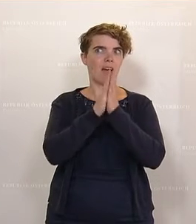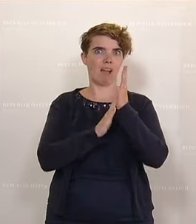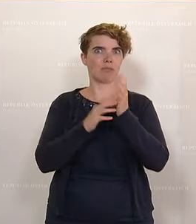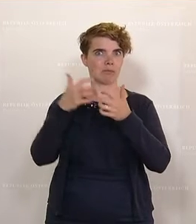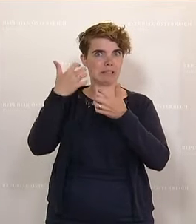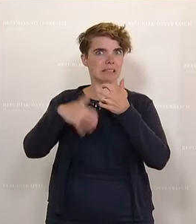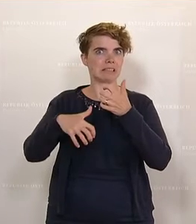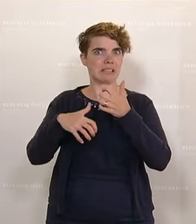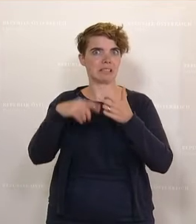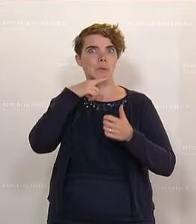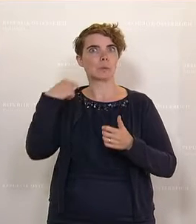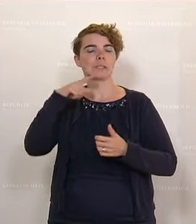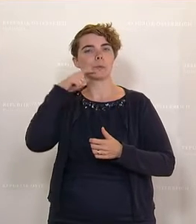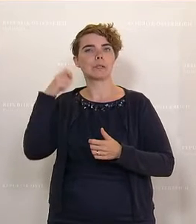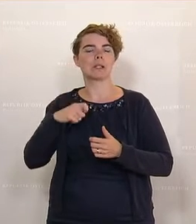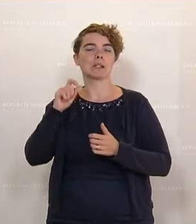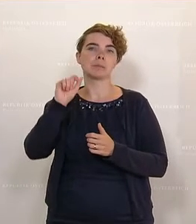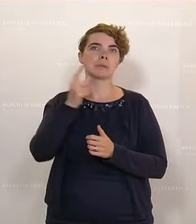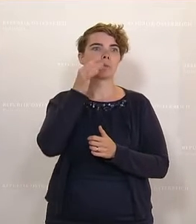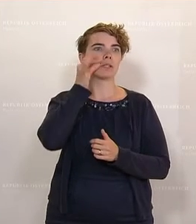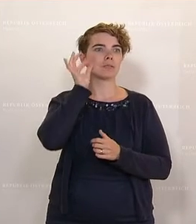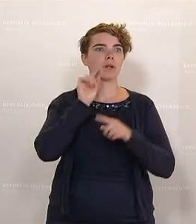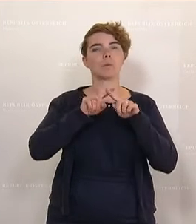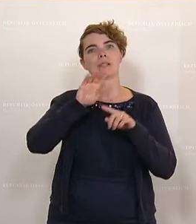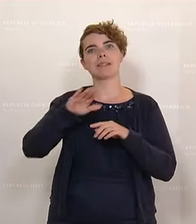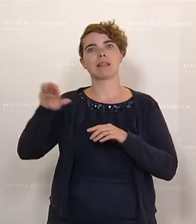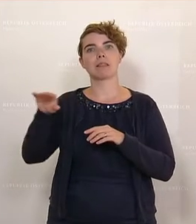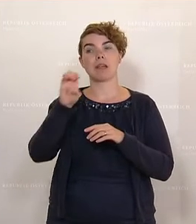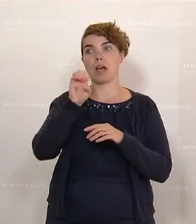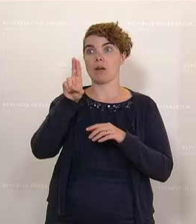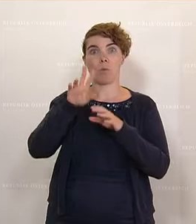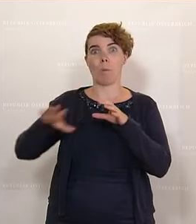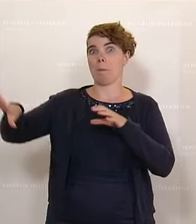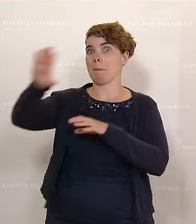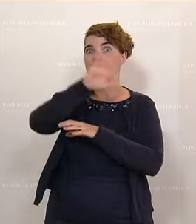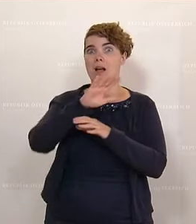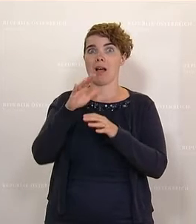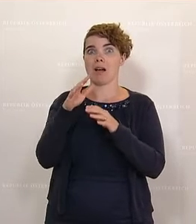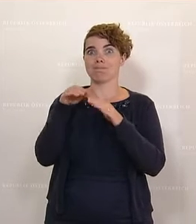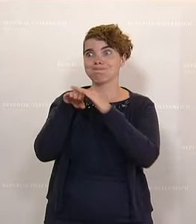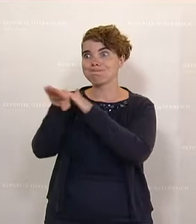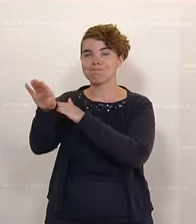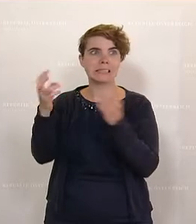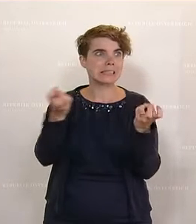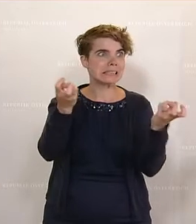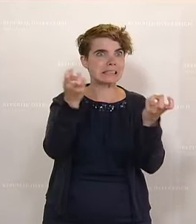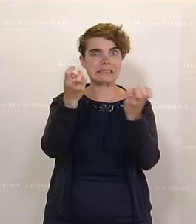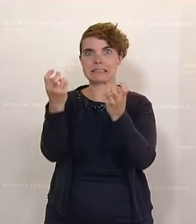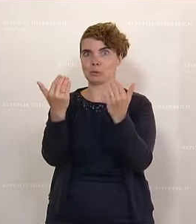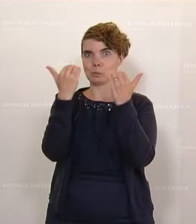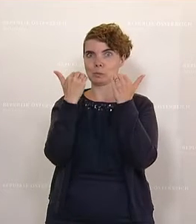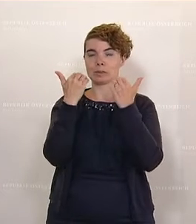und besonders Frauen und Kinder durch Europa fliehen und auf der Suche nach Schutz sind und dass unsere Regierung hier